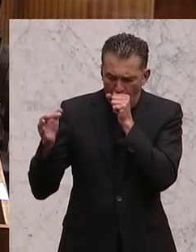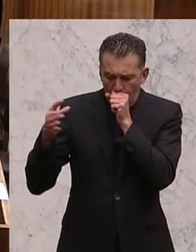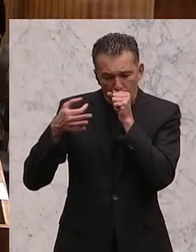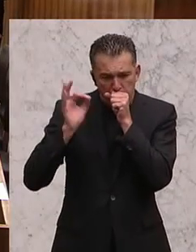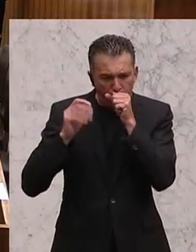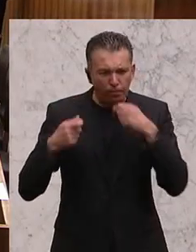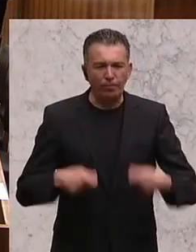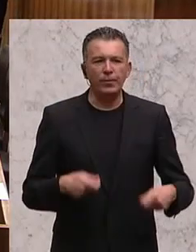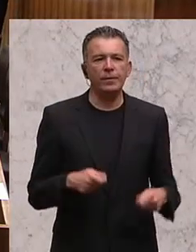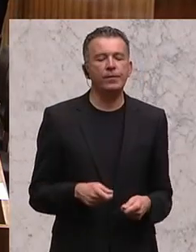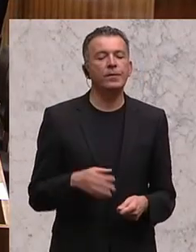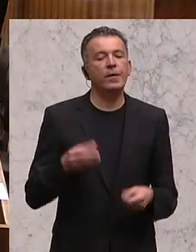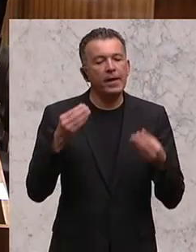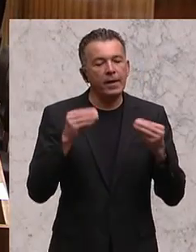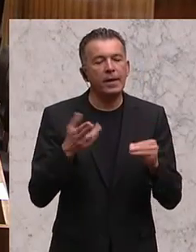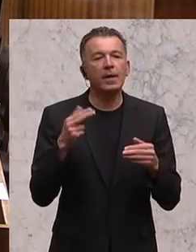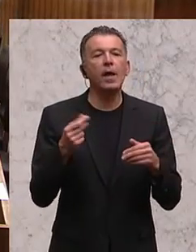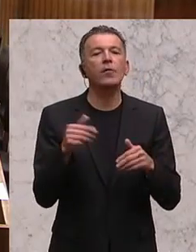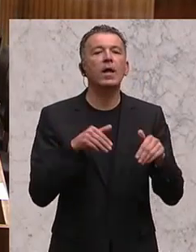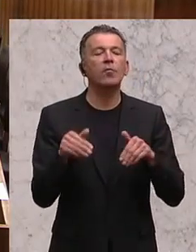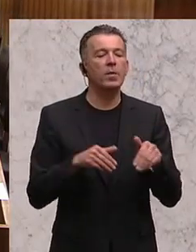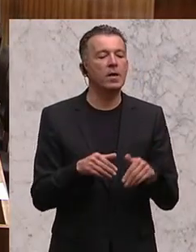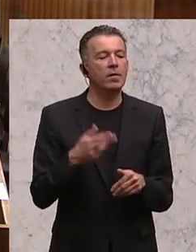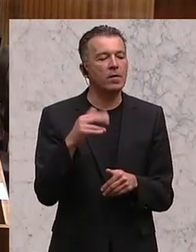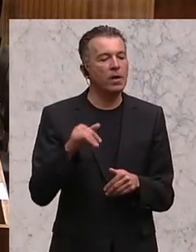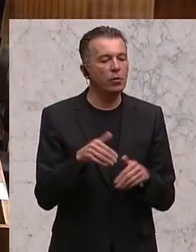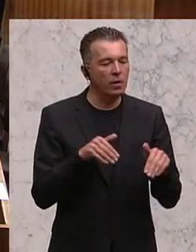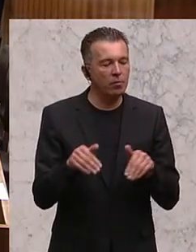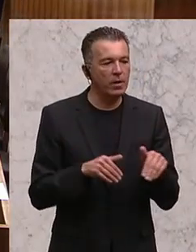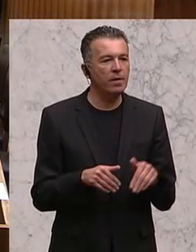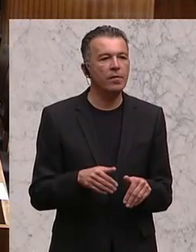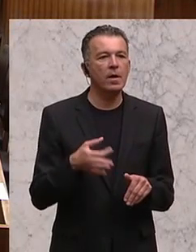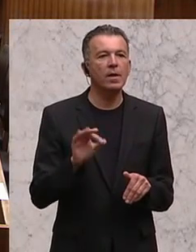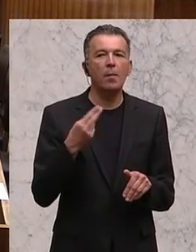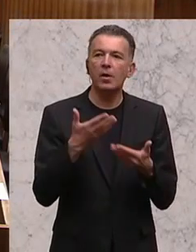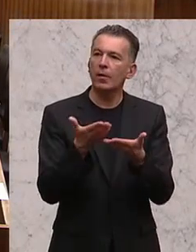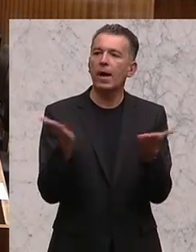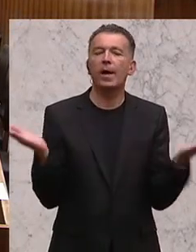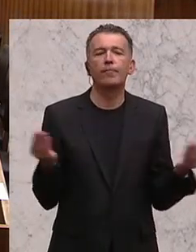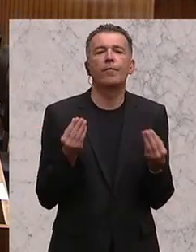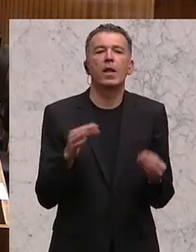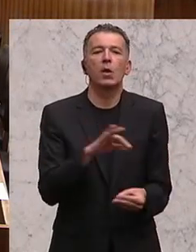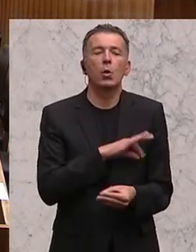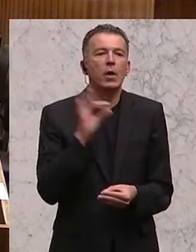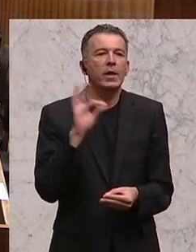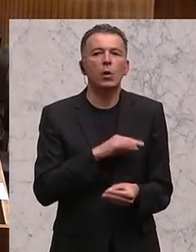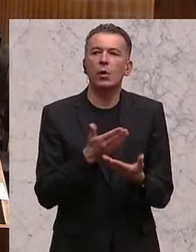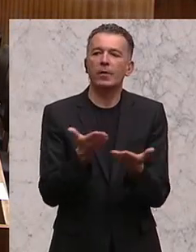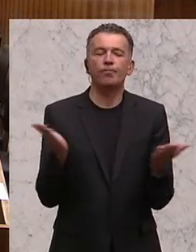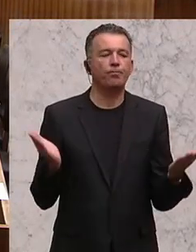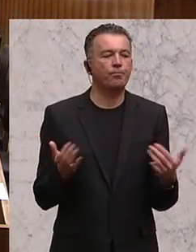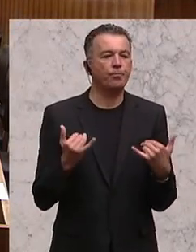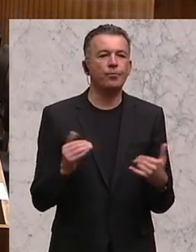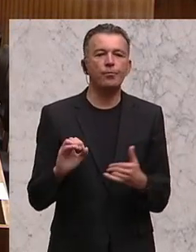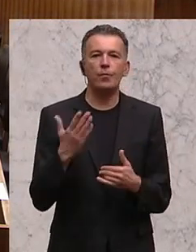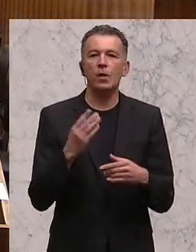Gabriele Tamantl von der ÖVP ist erste Rednerin. Sehr geehrte Damen und Herren, werte Kolleginnen und Kollegen. Die